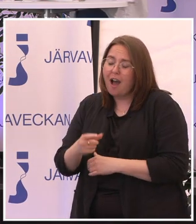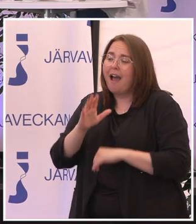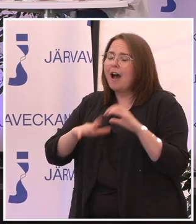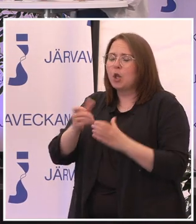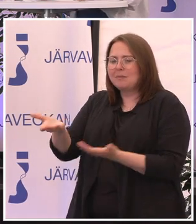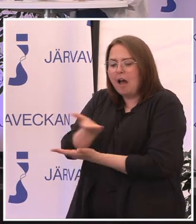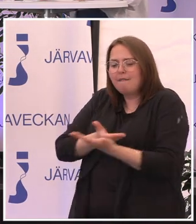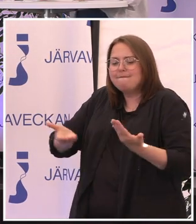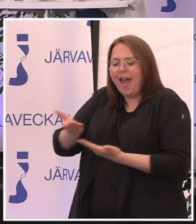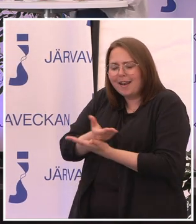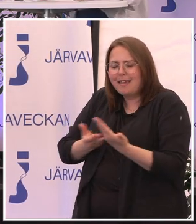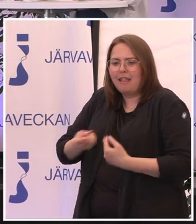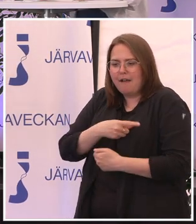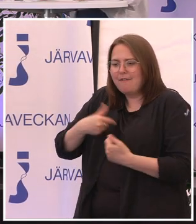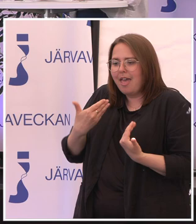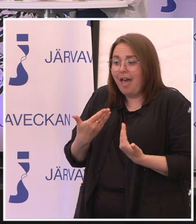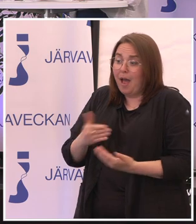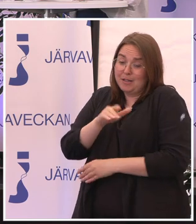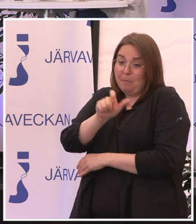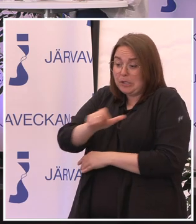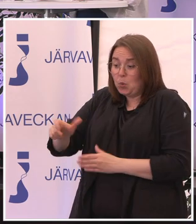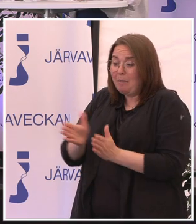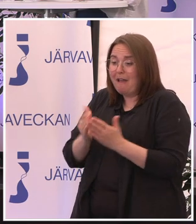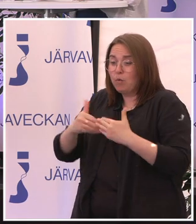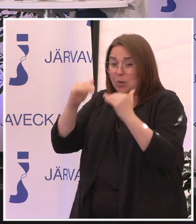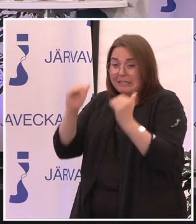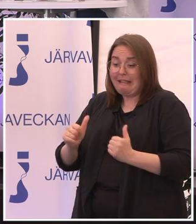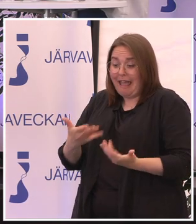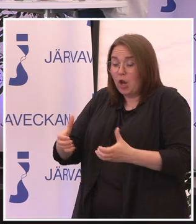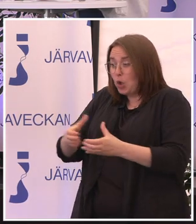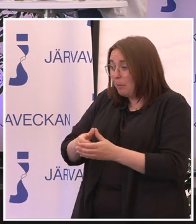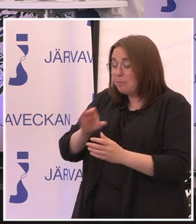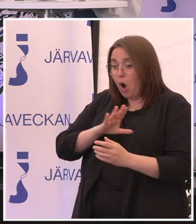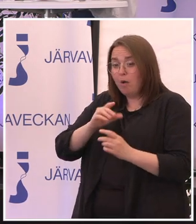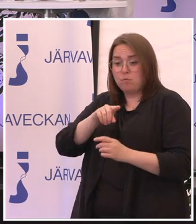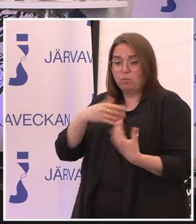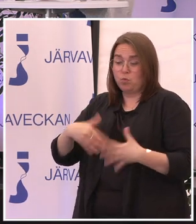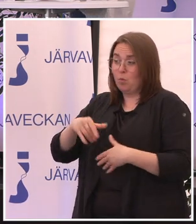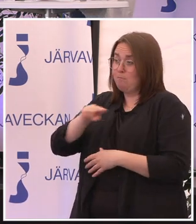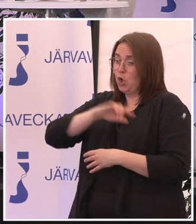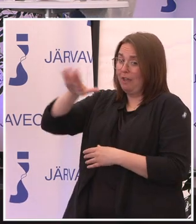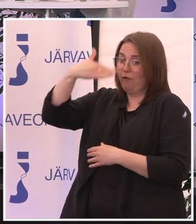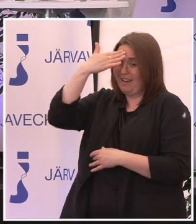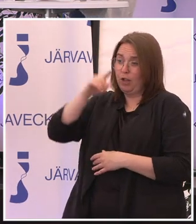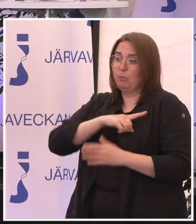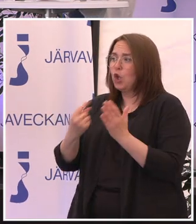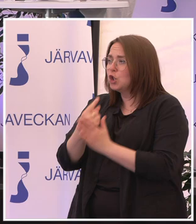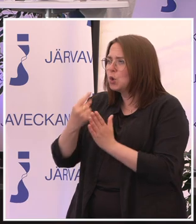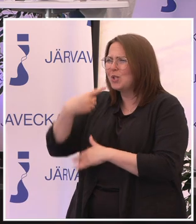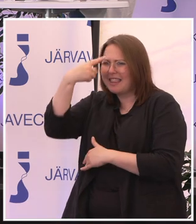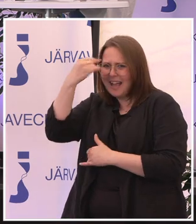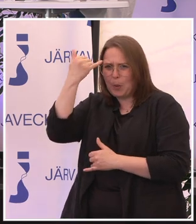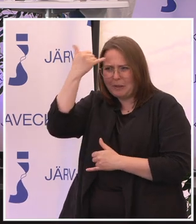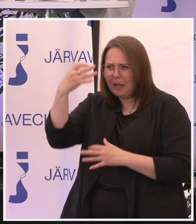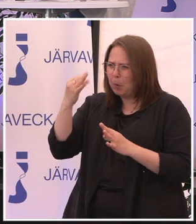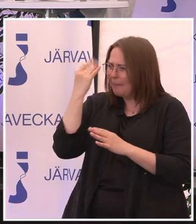samverkan. Vi är, personer med funktionsnedsättning är en grupp som har mycket erfarenheter och resurser. Tankar och idéer om